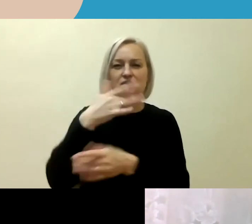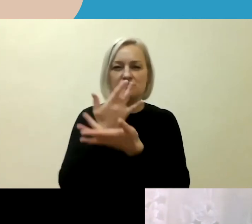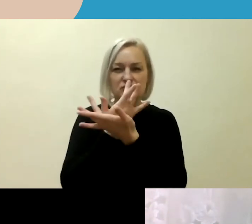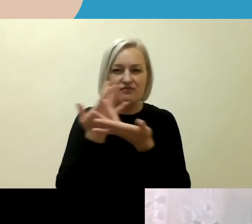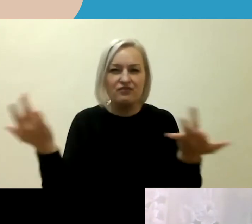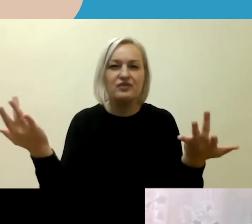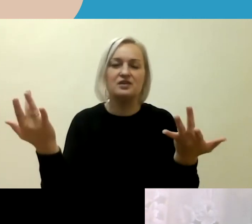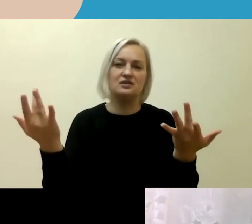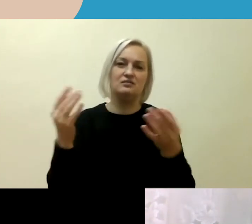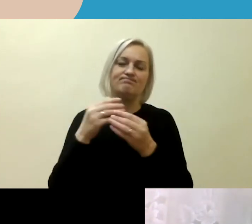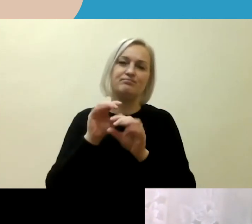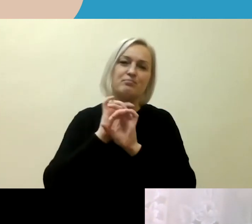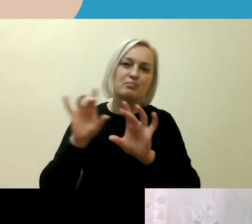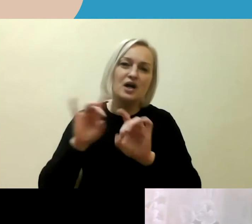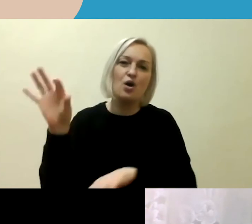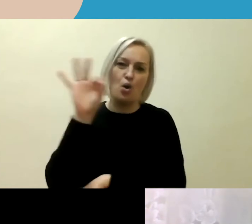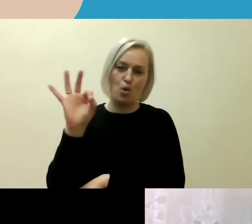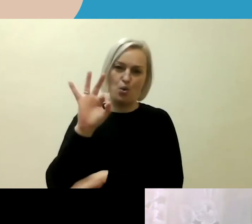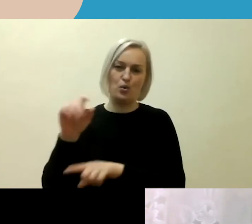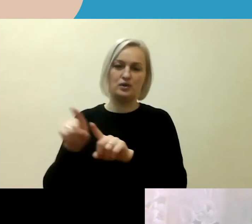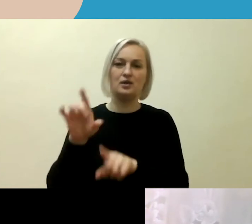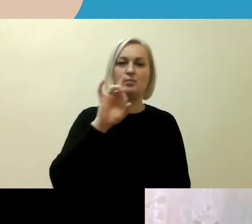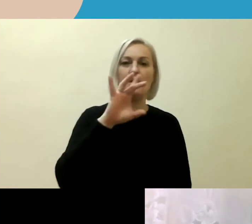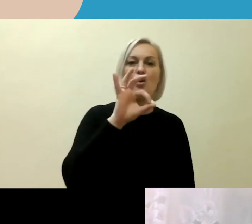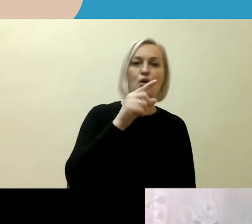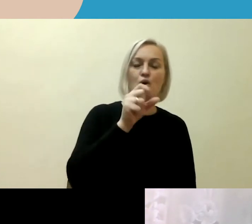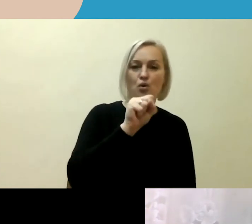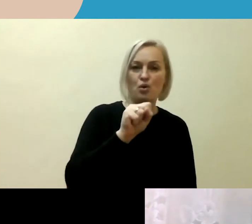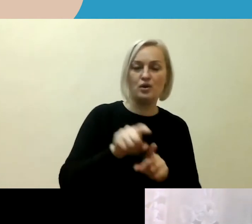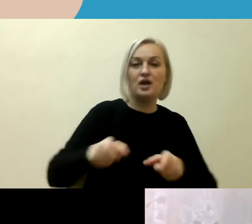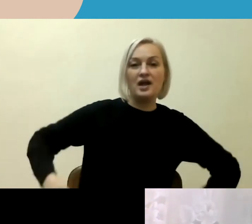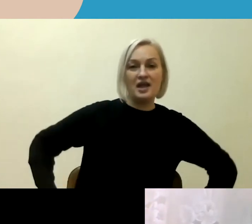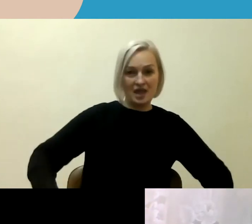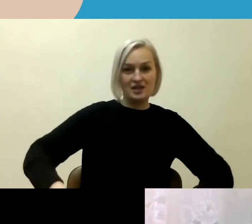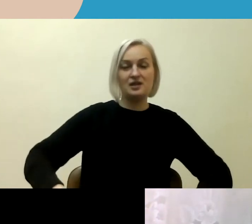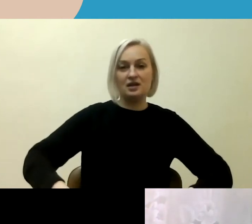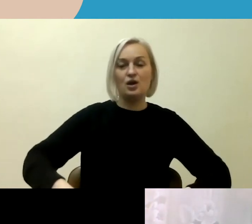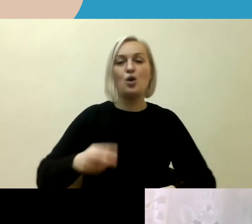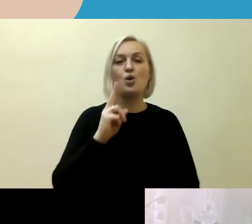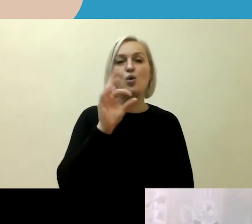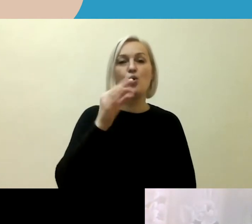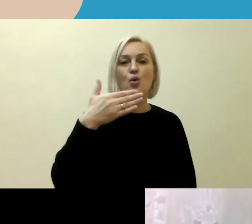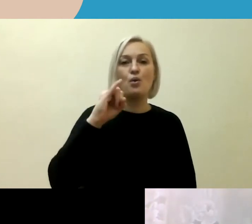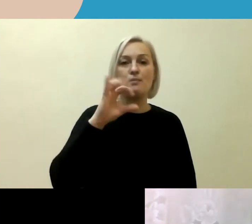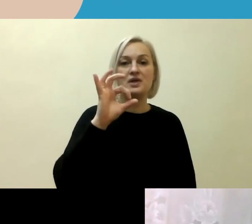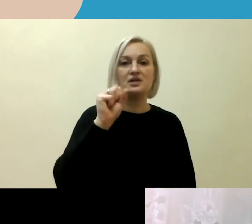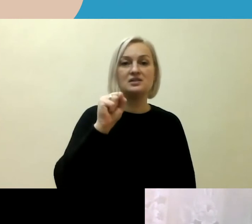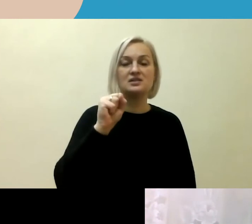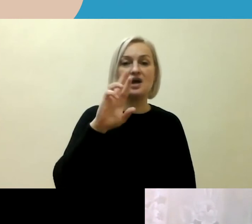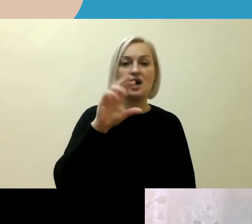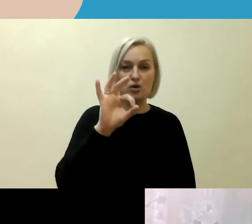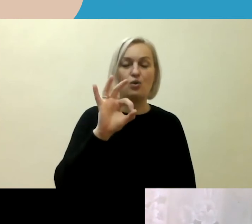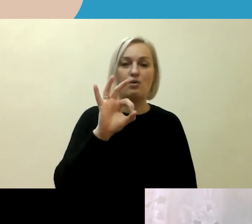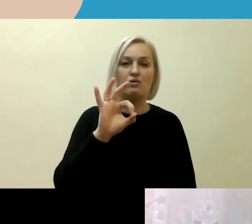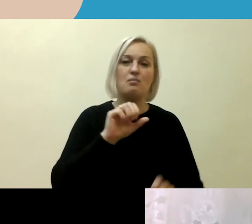kaip ir Godą minėjo generalinio komisaro pavaduotojo žodžius, kad ne tik tai mokymai, bet ir augdimas. Tai